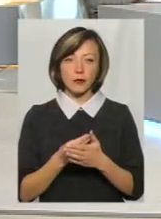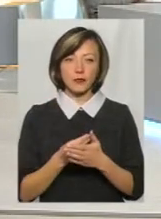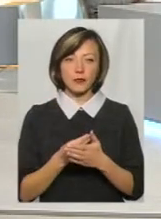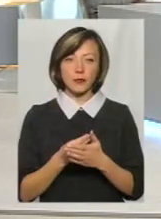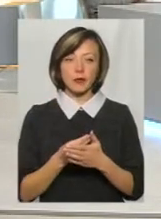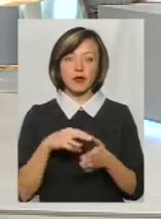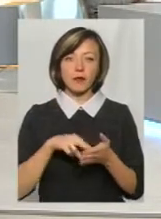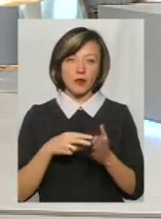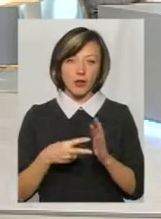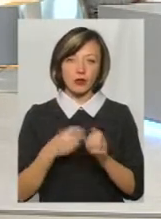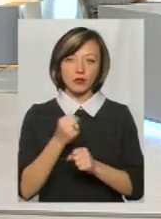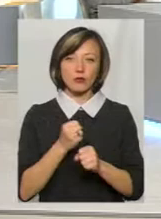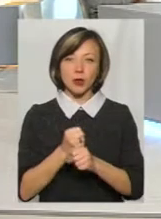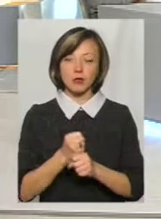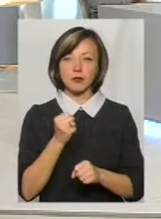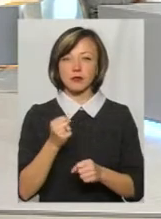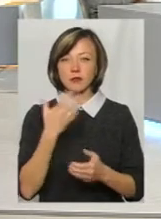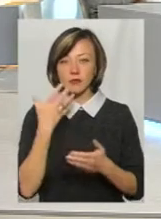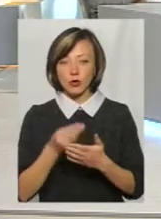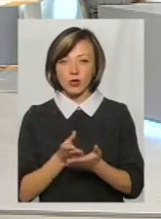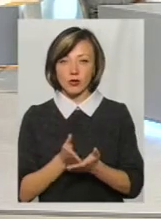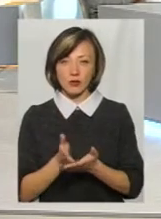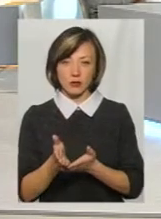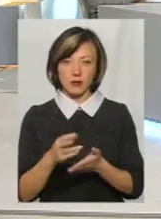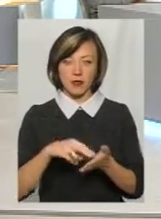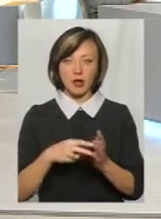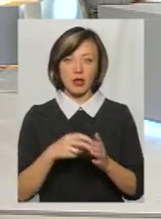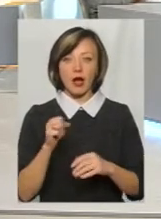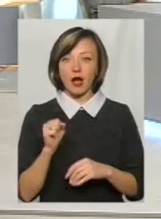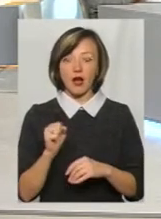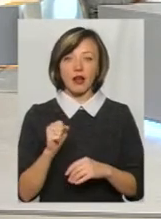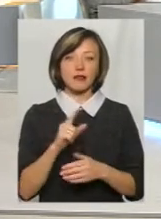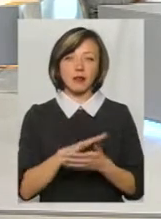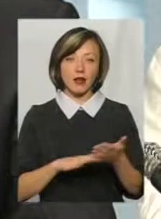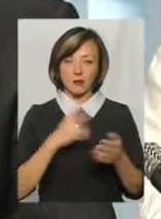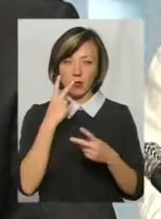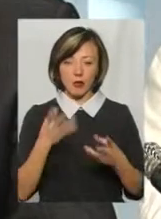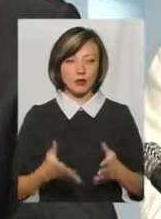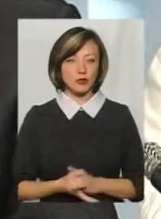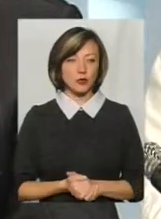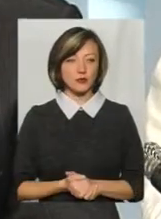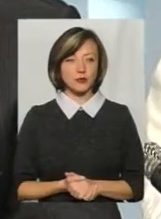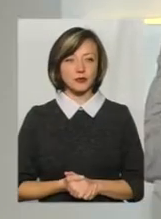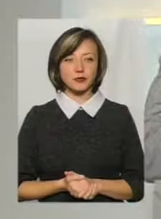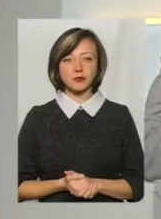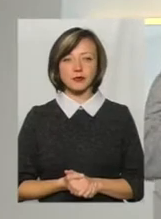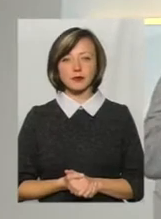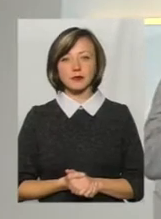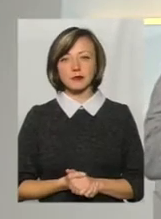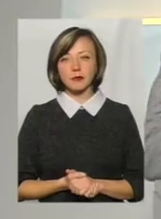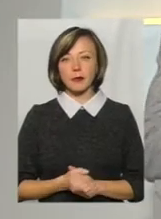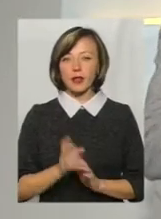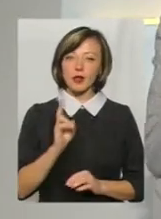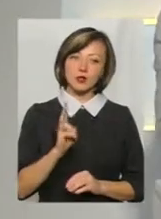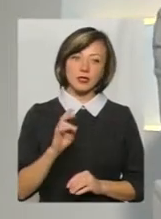розробляти свої плани і далі вже працювати в своїх от планах. А що далі буде побачено, звичайно. Костин Іванович, от в